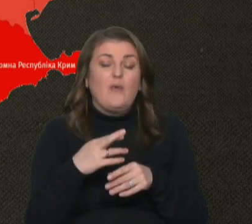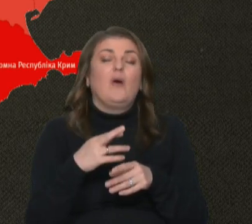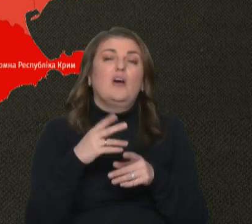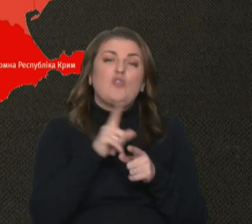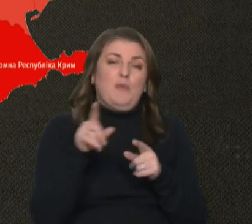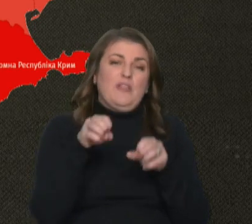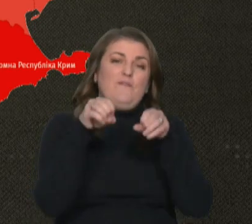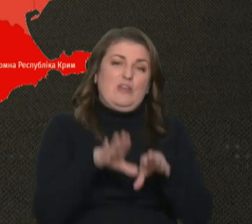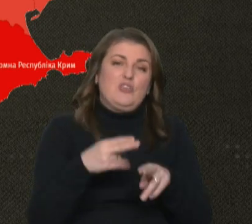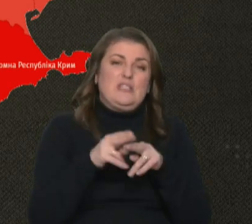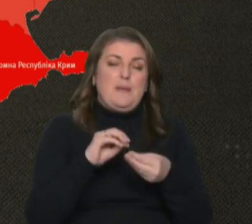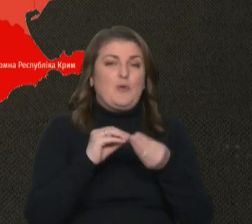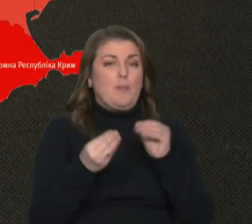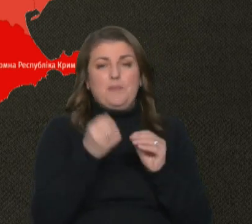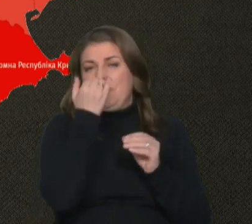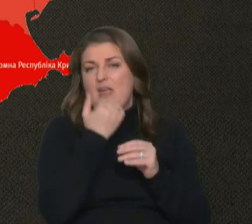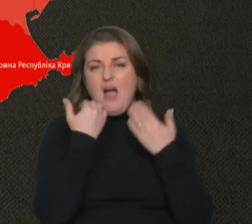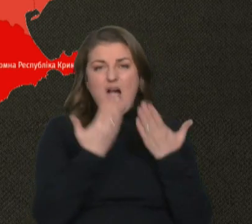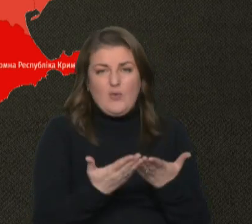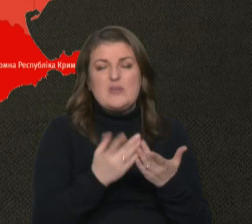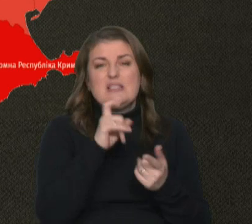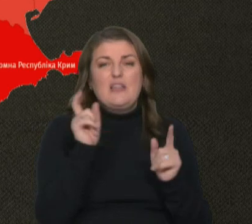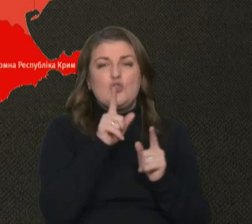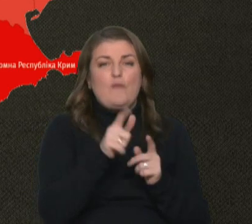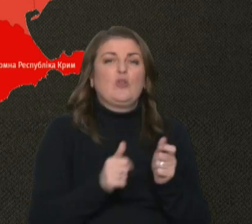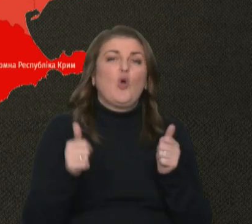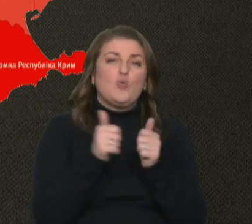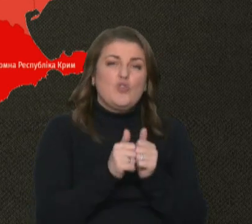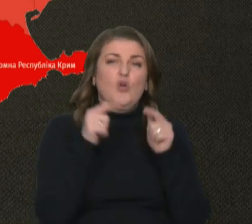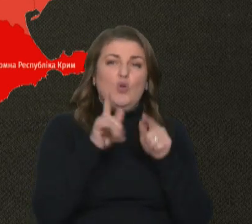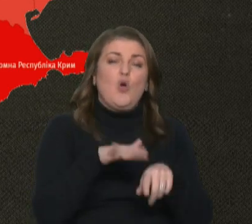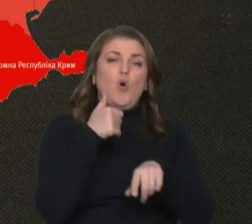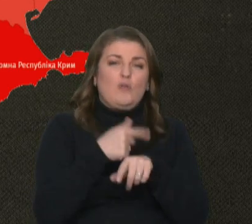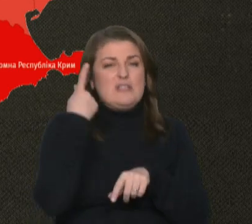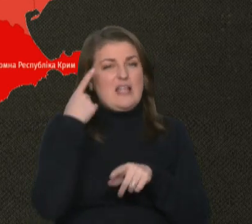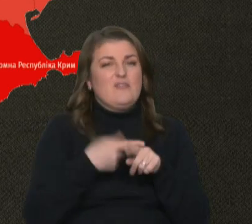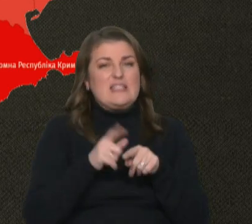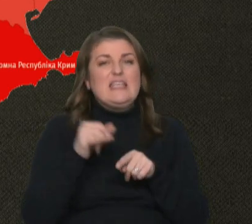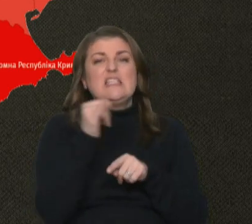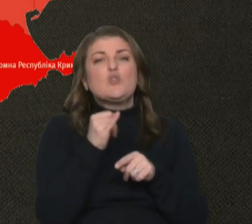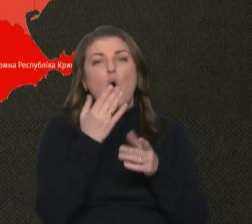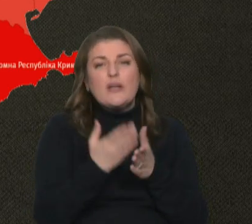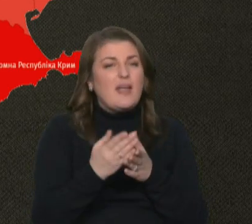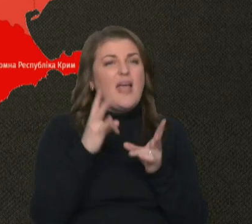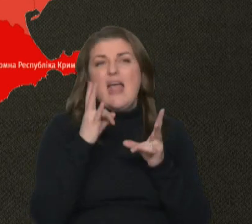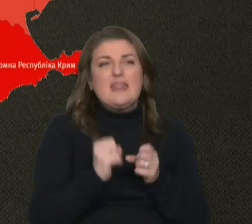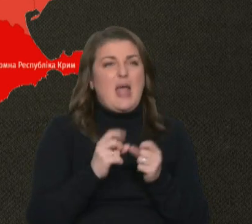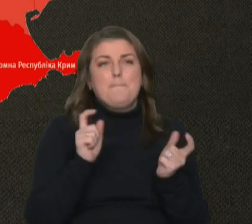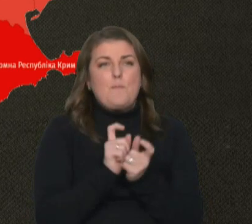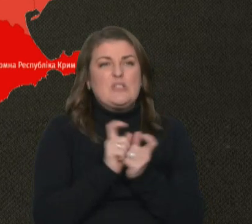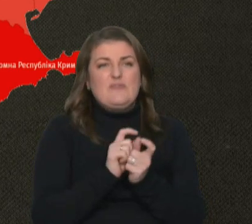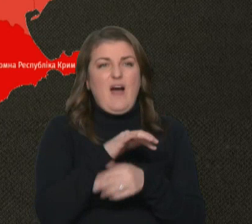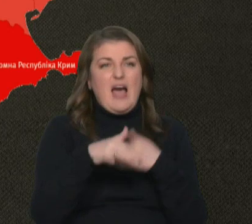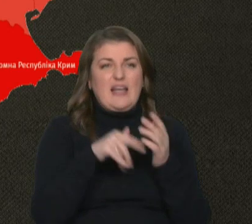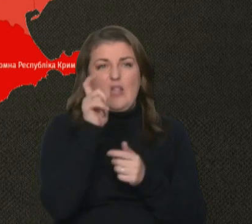вирішили ці проблеми. Дякую. Дякую, дякую, пане Андрію, за те, що долучилися. Тут, головне, знаєте, в цій історії не посварити